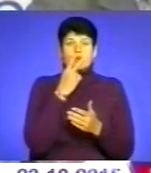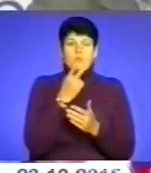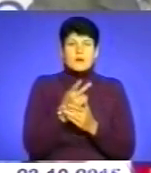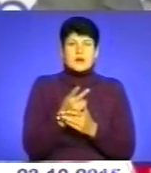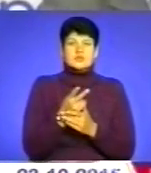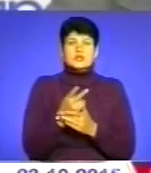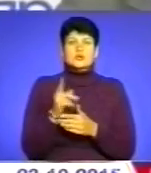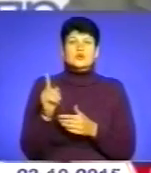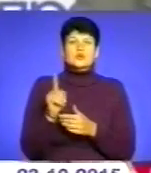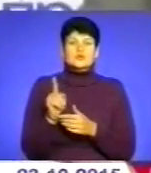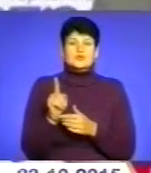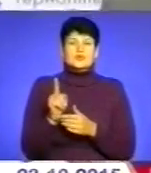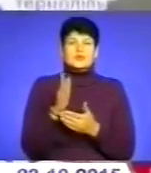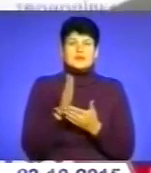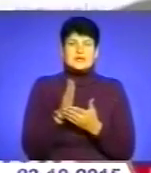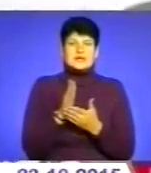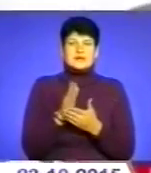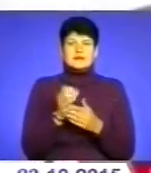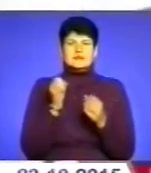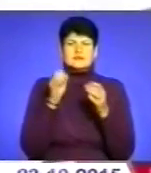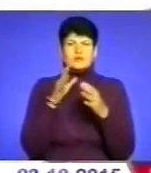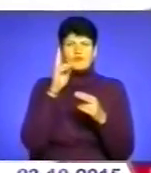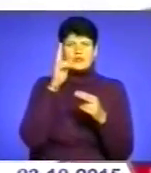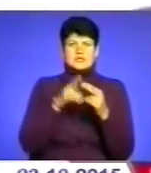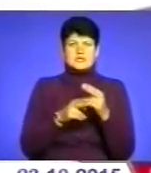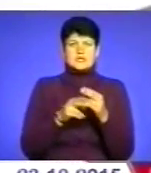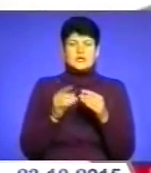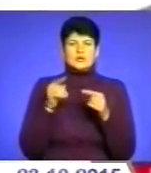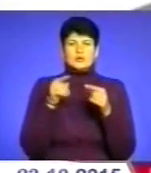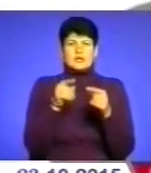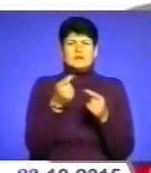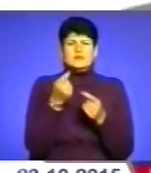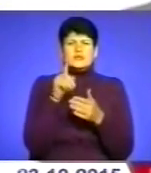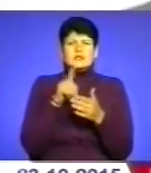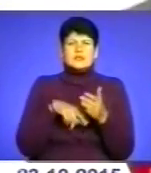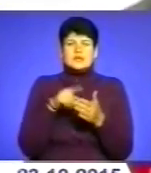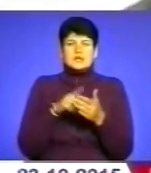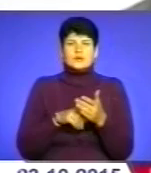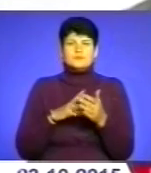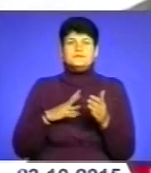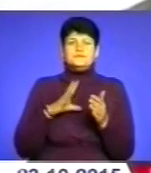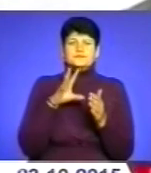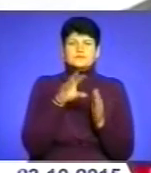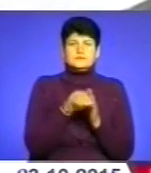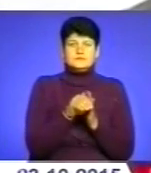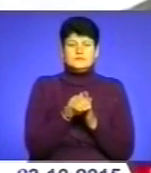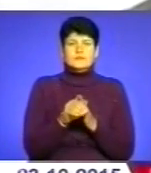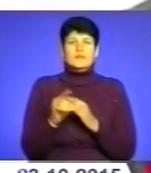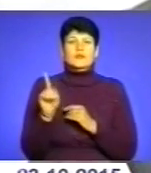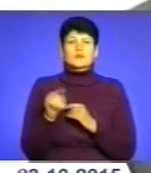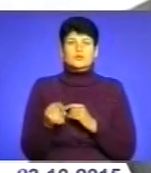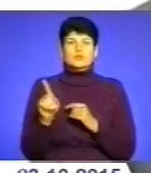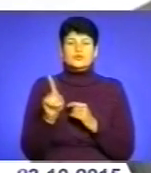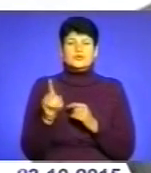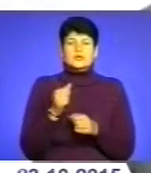що є світло в кінці тунелю, є якусь надію, іскорку надії вселять. Тому що, на